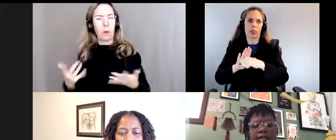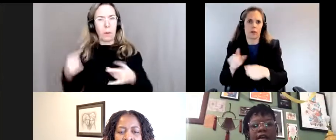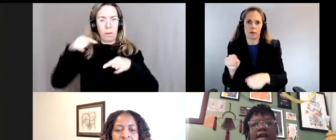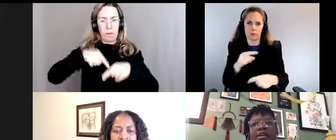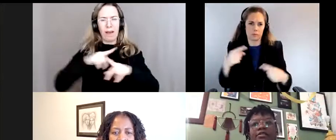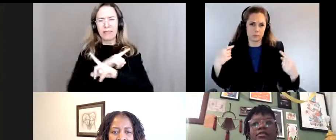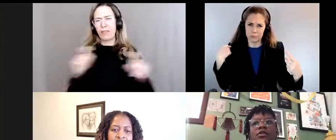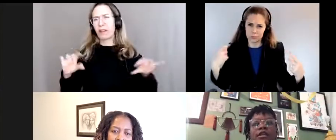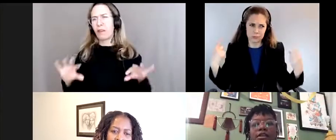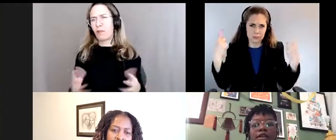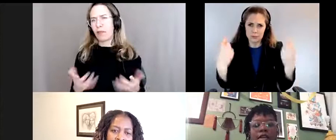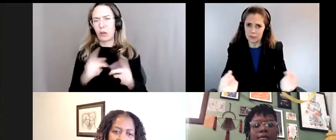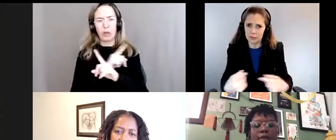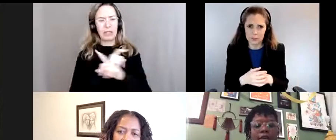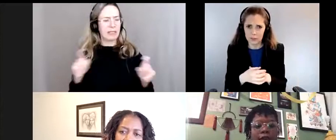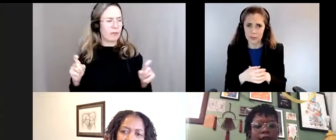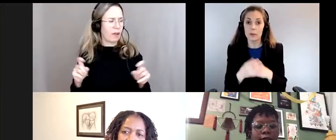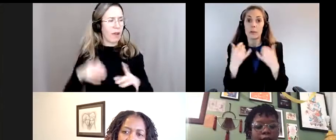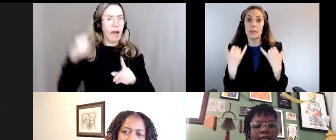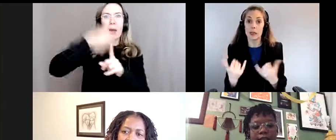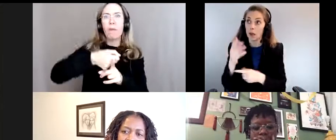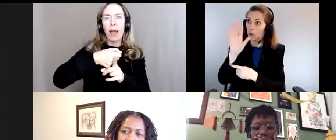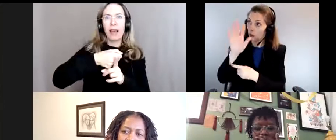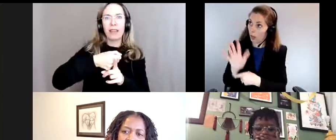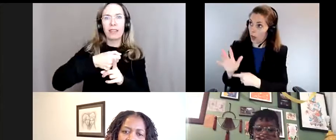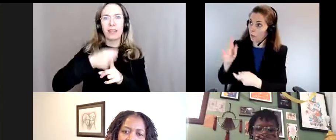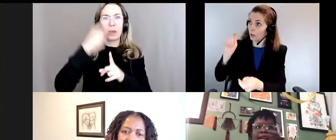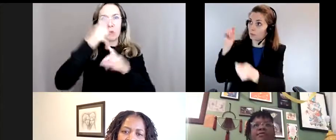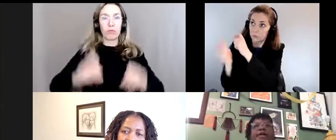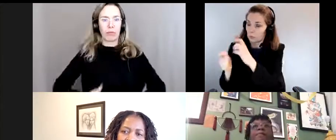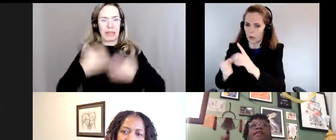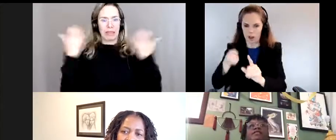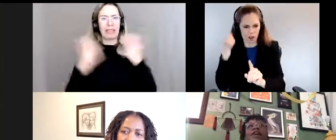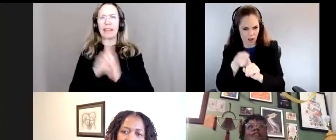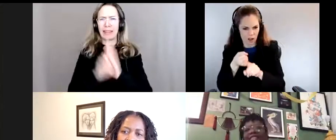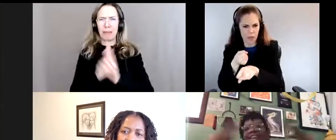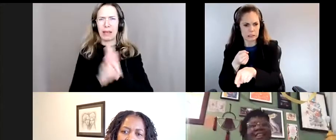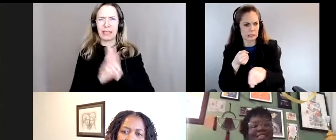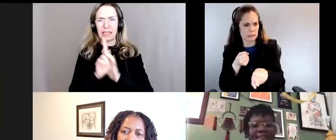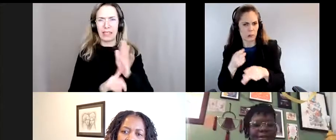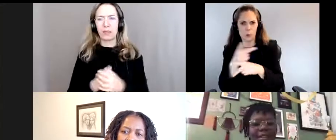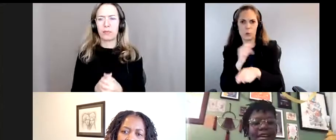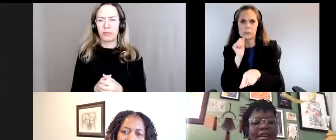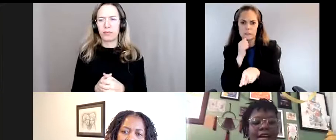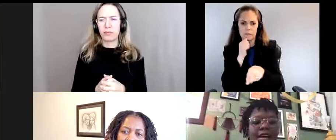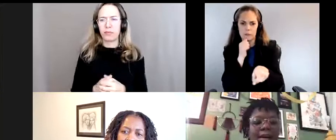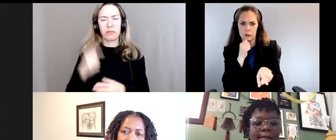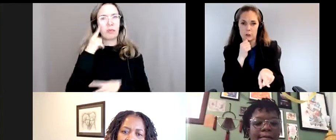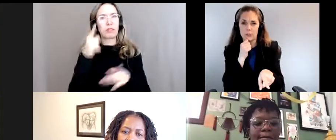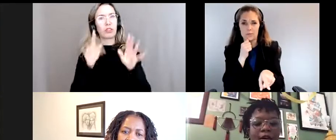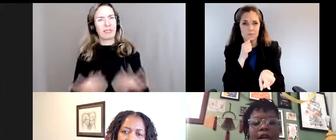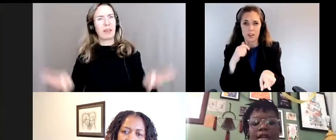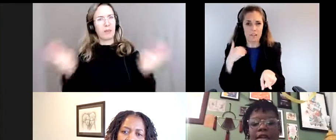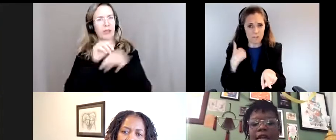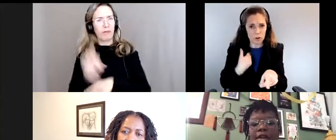différentes façons, différents impacts qui ont mené à cette crise climatique et je pense que ça,'est vraiment une base importante à